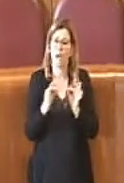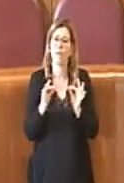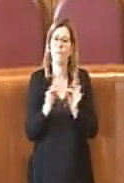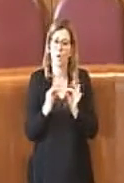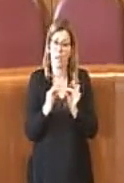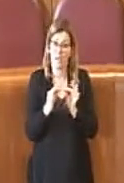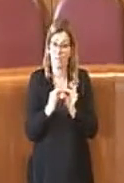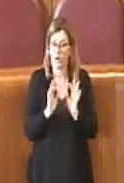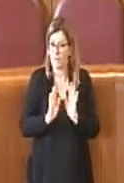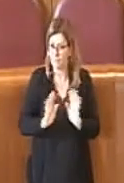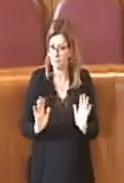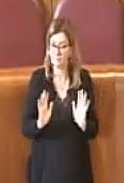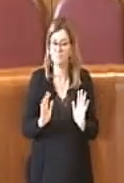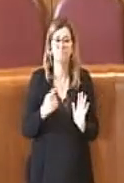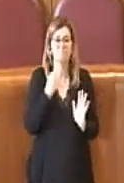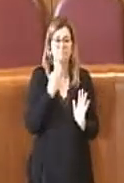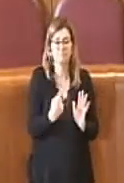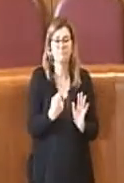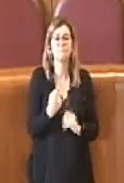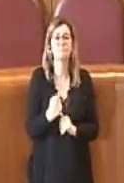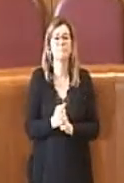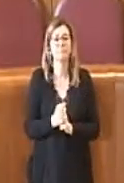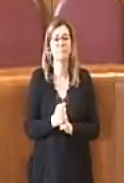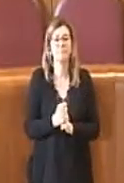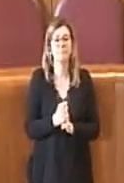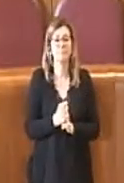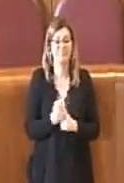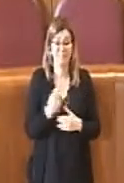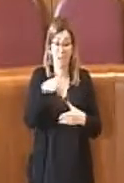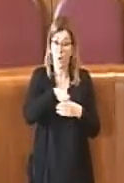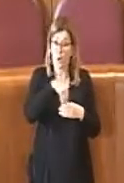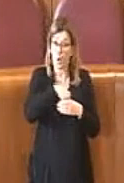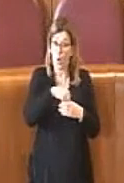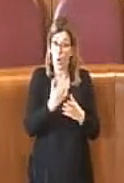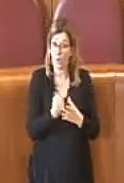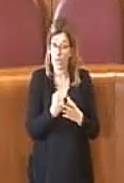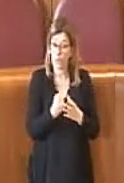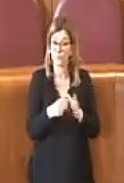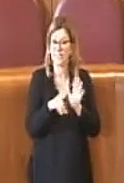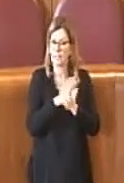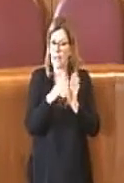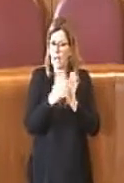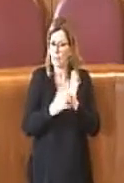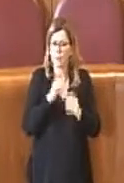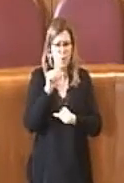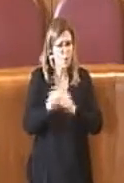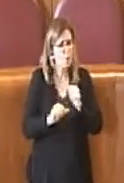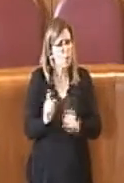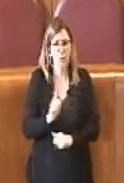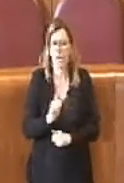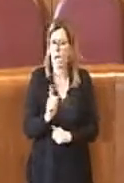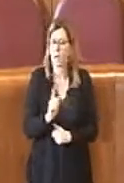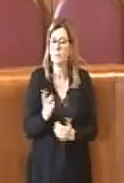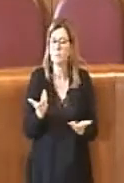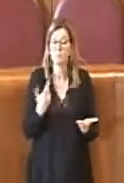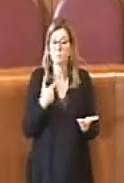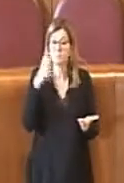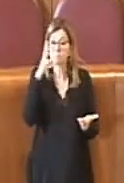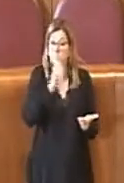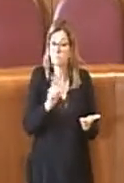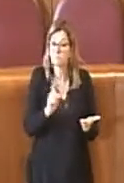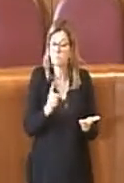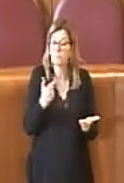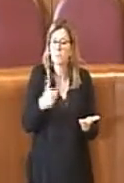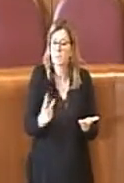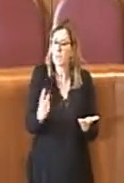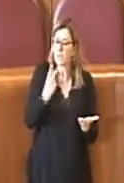Detto ciò, i contenuti della delibera di fatto non cambiano, quindi io non capisco perché si dice che la delibera viene